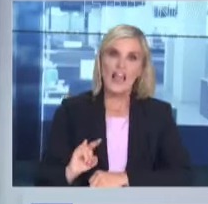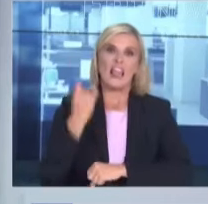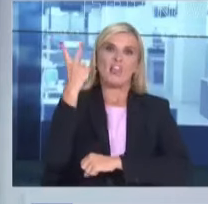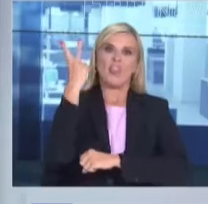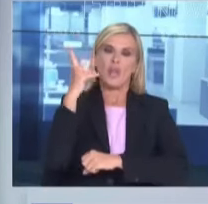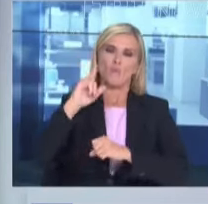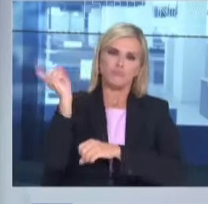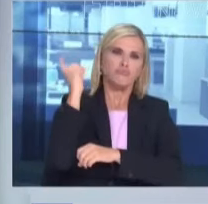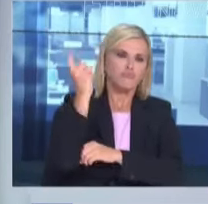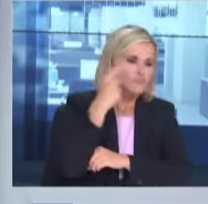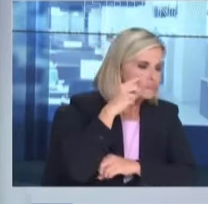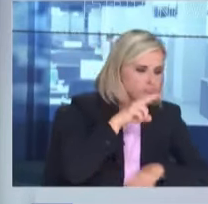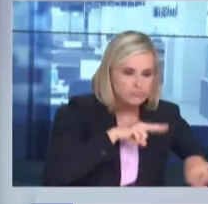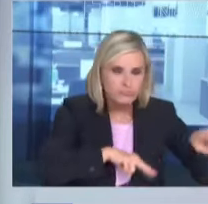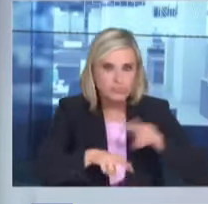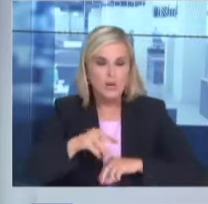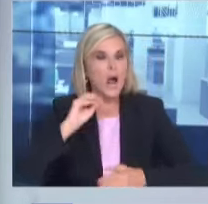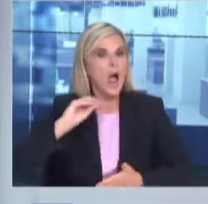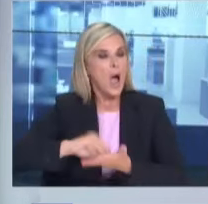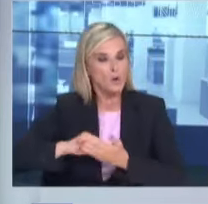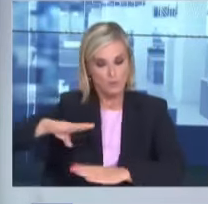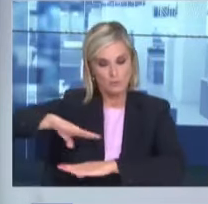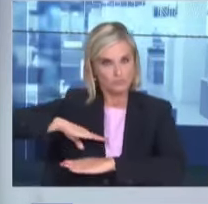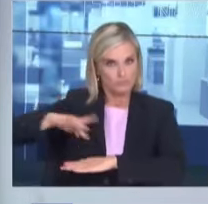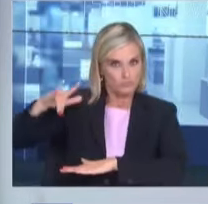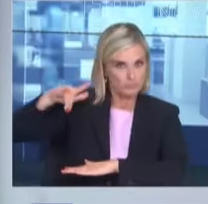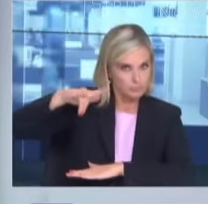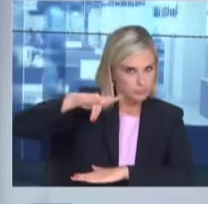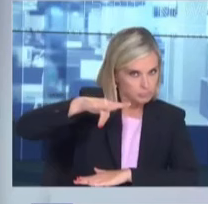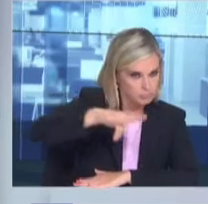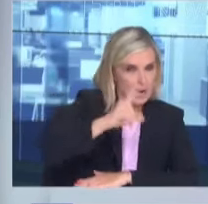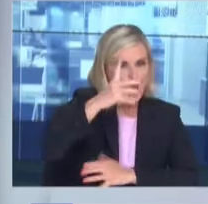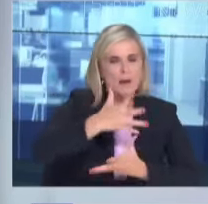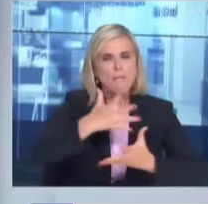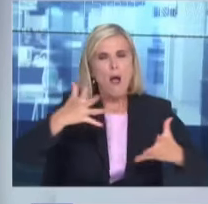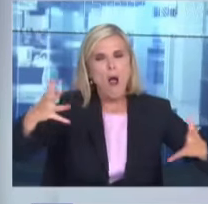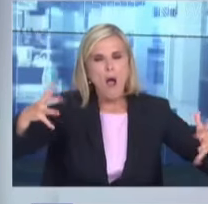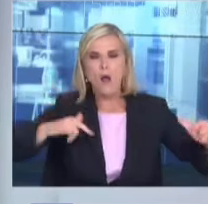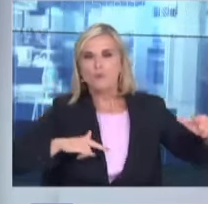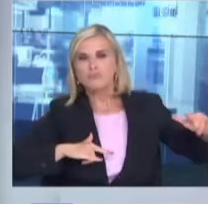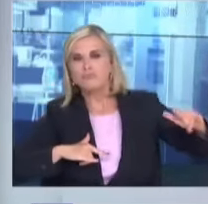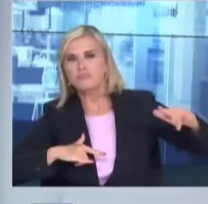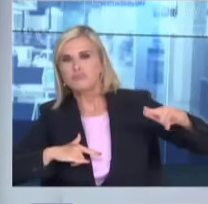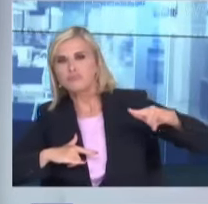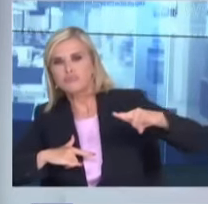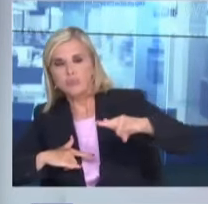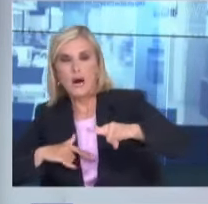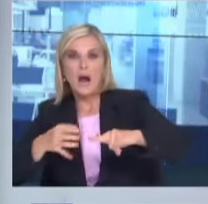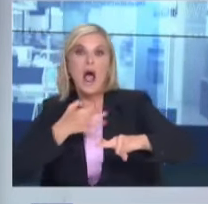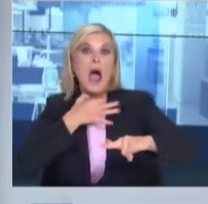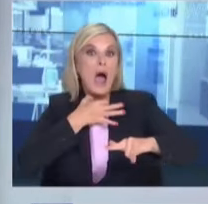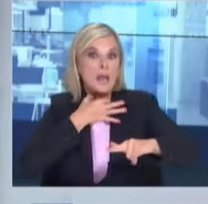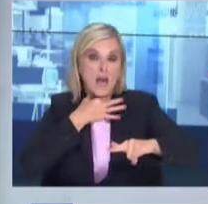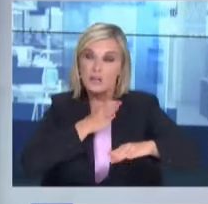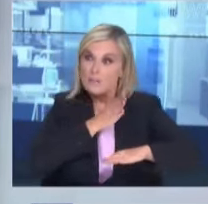ετοιμότητα ένα αεροσκάφος στις 130 της πολεμικής μας αεροπορίας ένα αρματαγωγό και ένα πιταφμί τα οποία ενδεχομένως αν χρειαστεί να